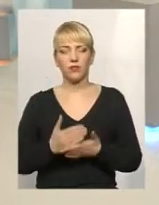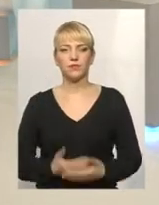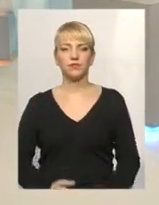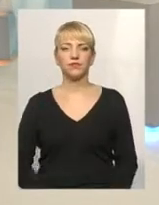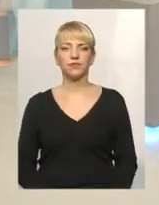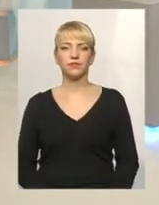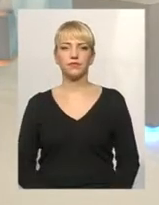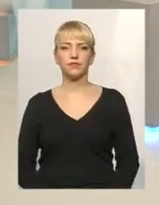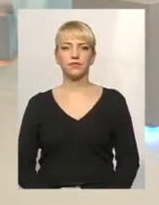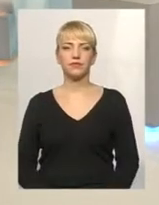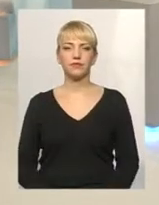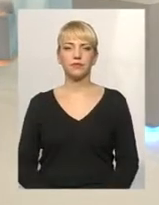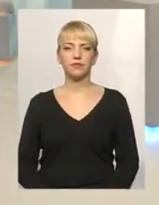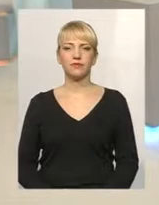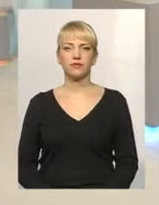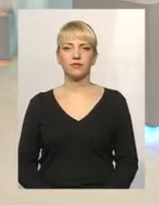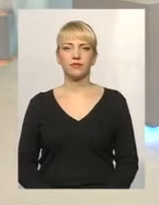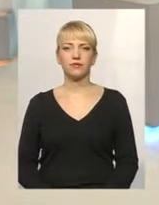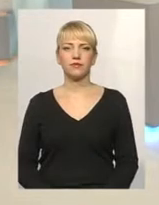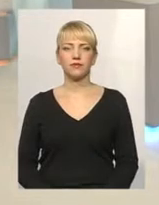продовжимо. Слухаємо вас, ставте своє запитання.